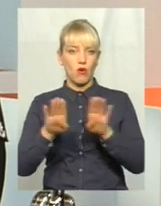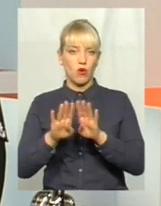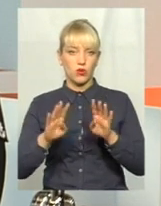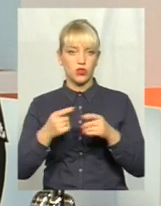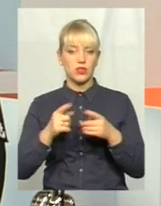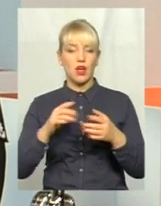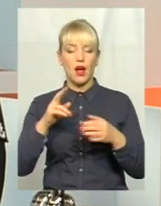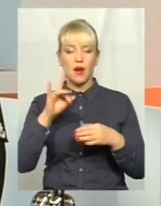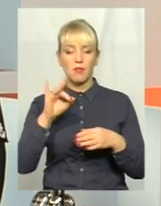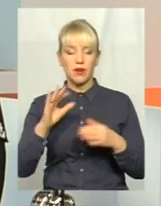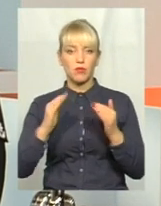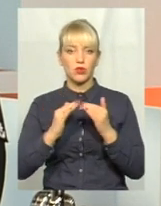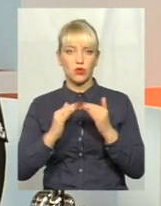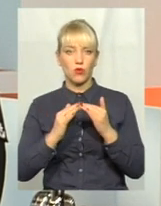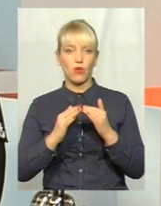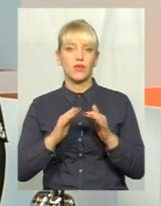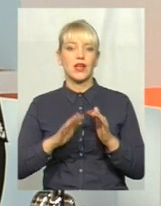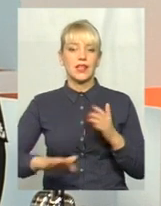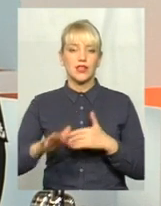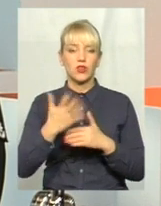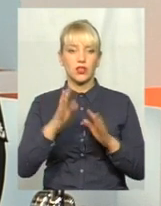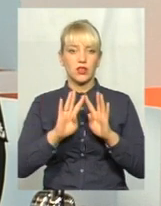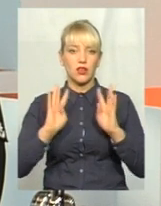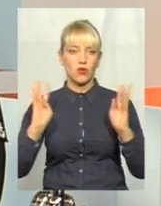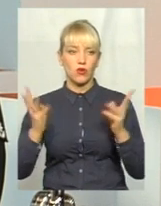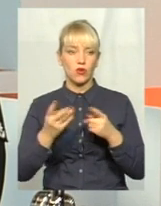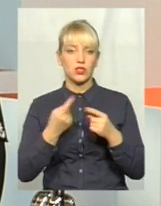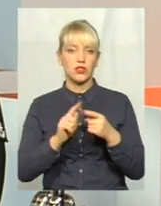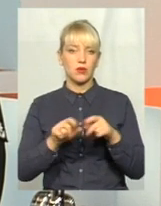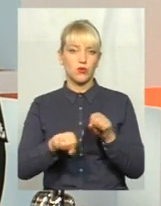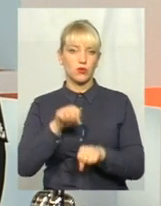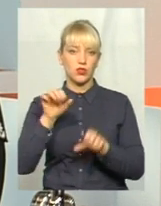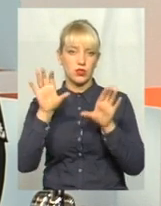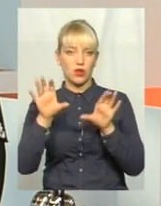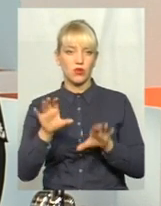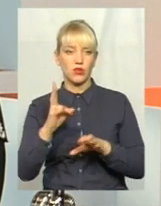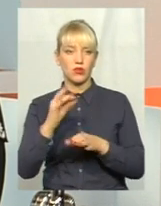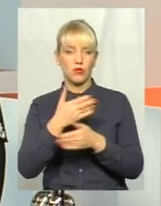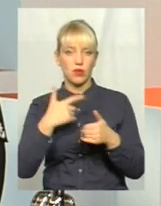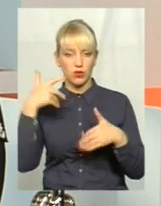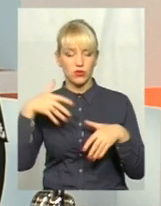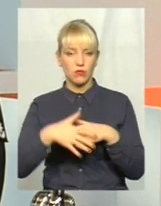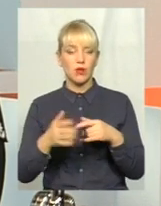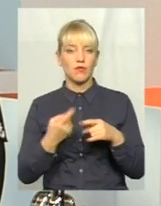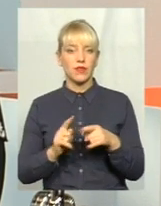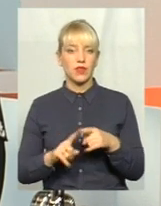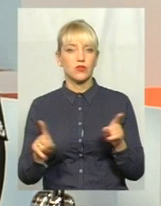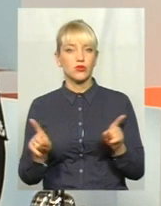центрі міста, які є огороджені, огороджені з порушенням законодавства. Але ми розуміємо те, що